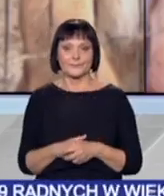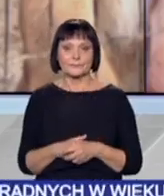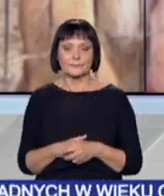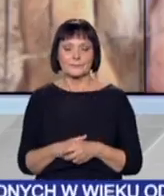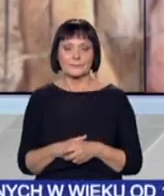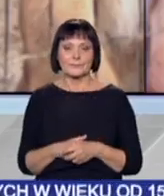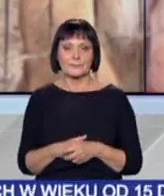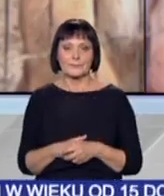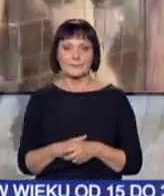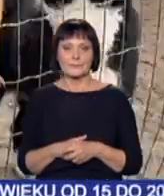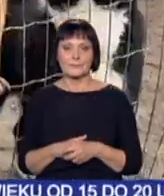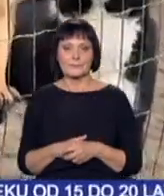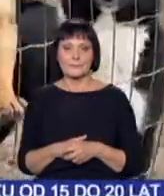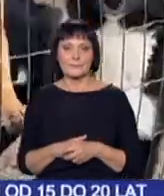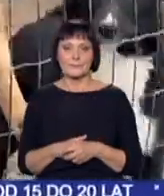Pawła Sroki.